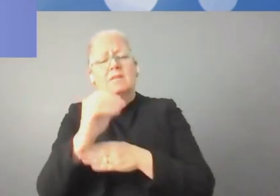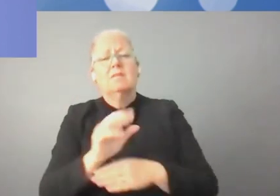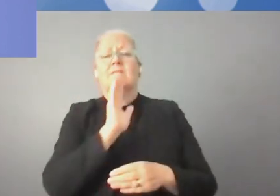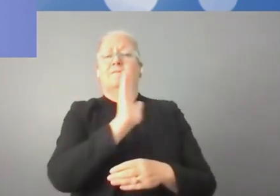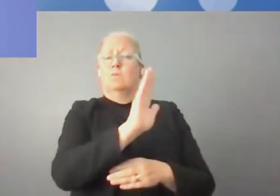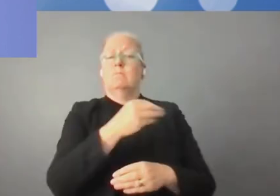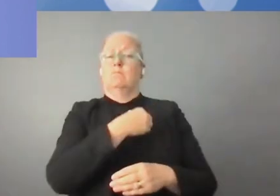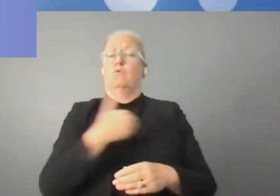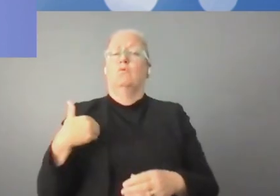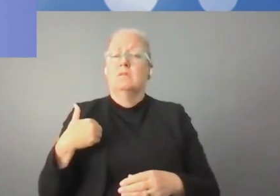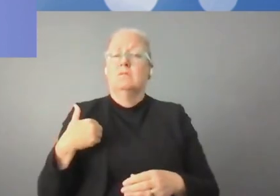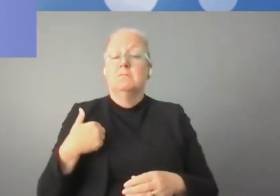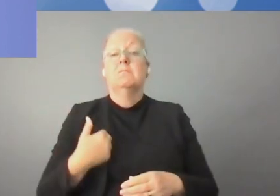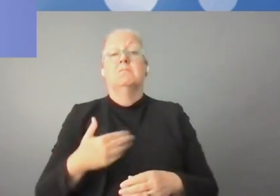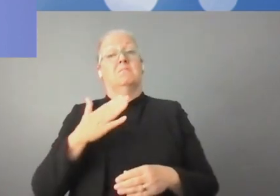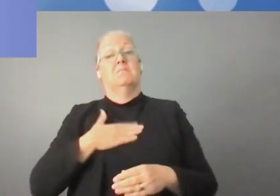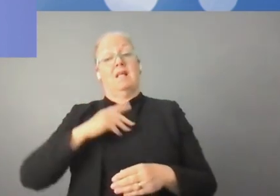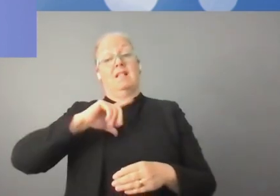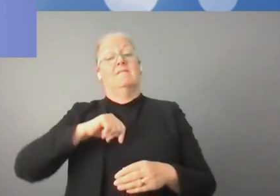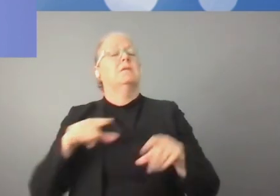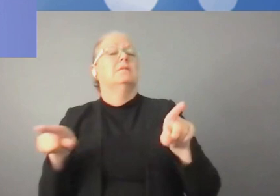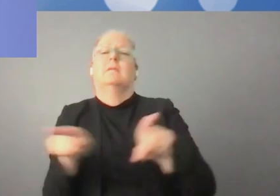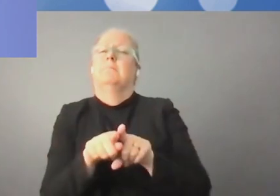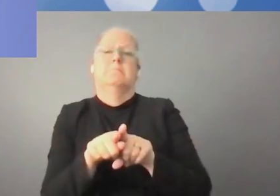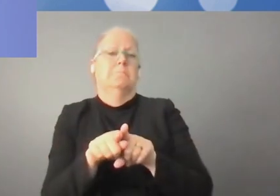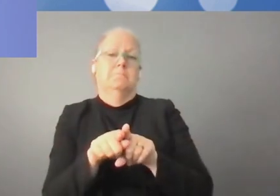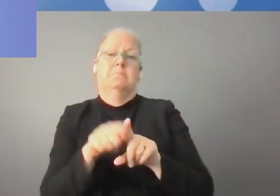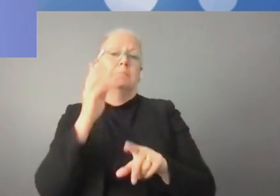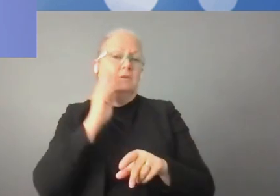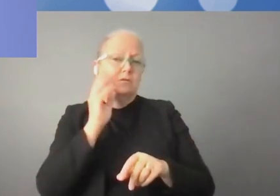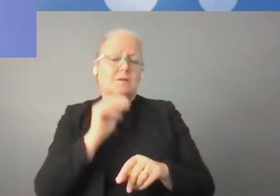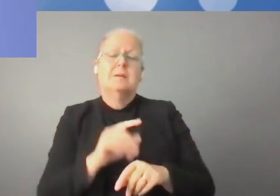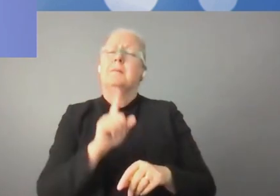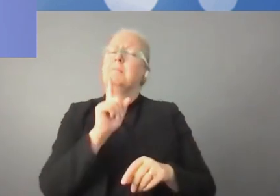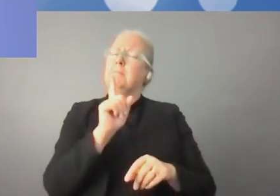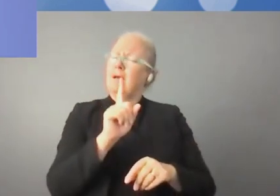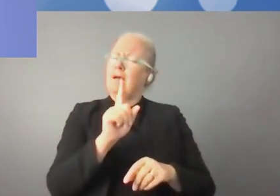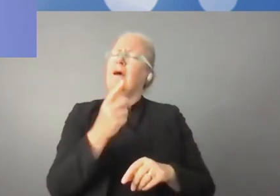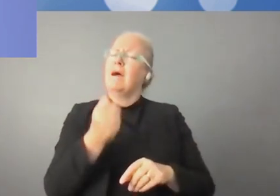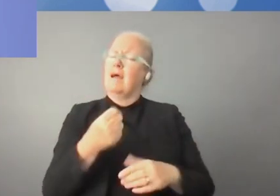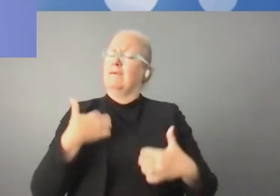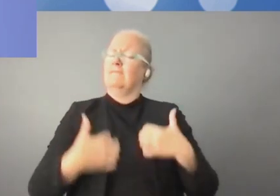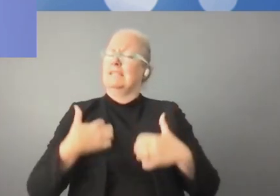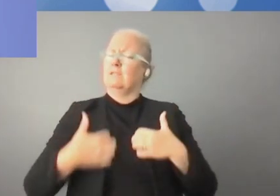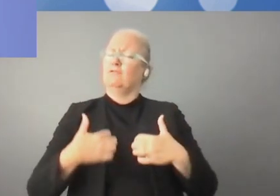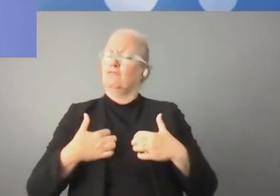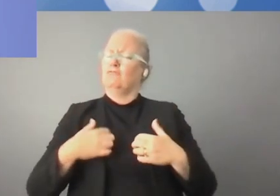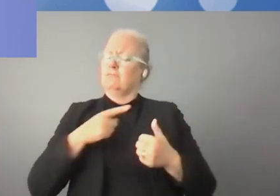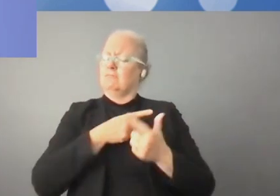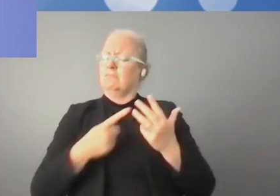entrepreneurs polonais. Je pense qu'en l'Éthonie, nous avons des expériences très similaires. Mais il y a